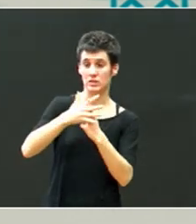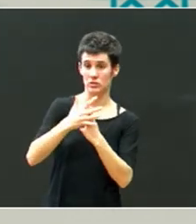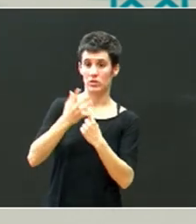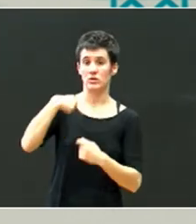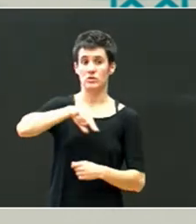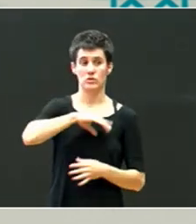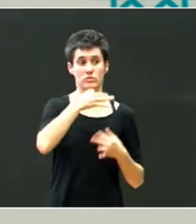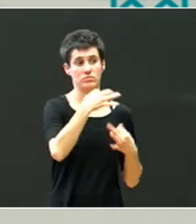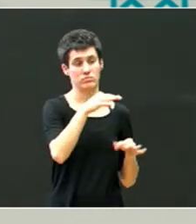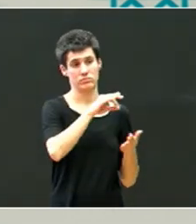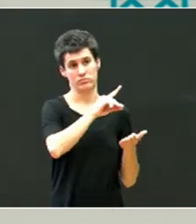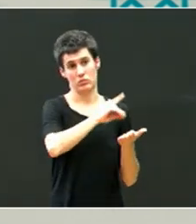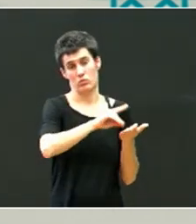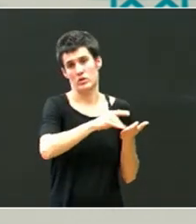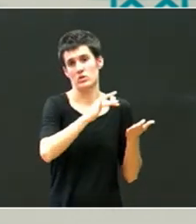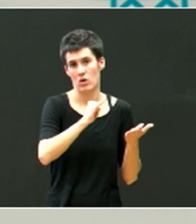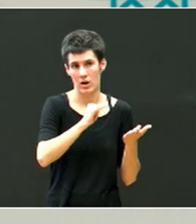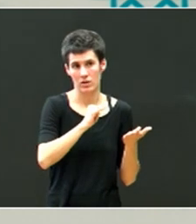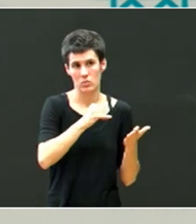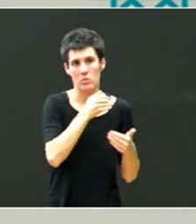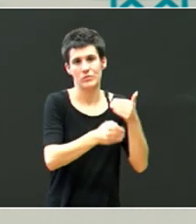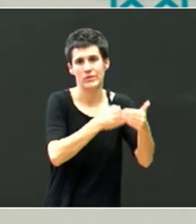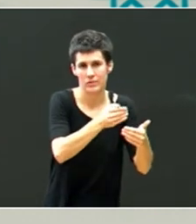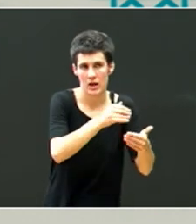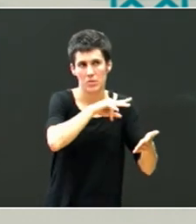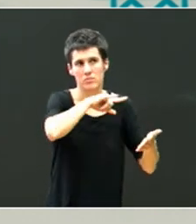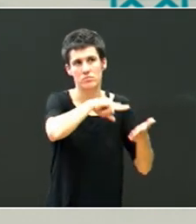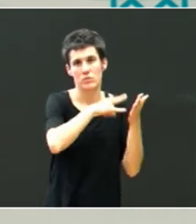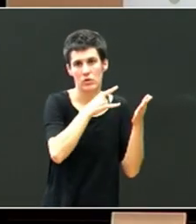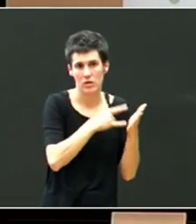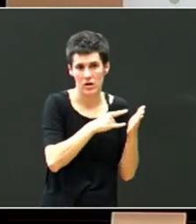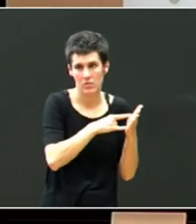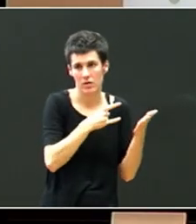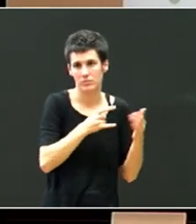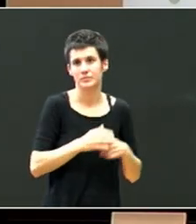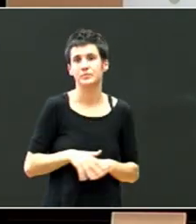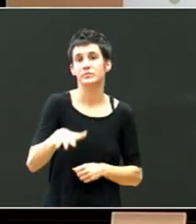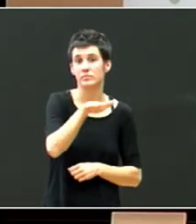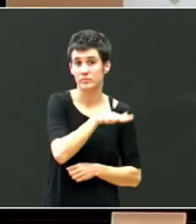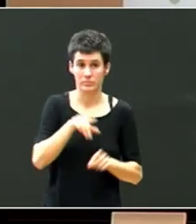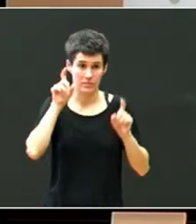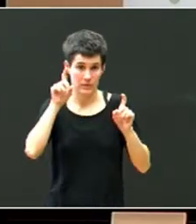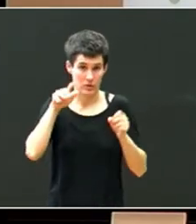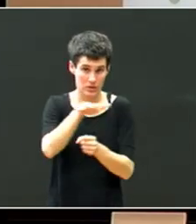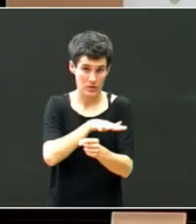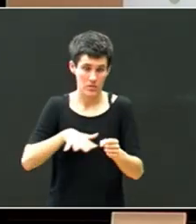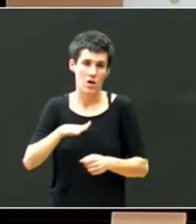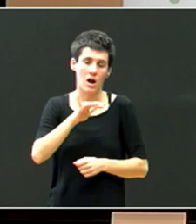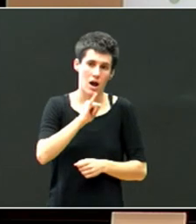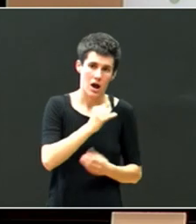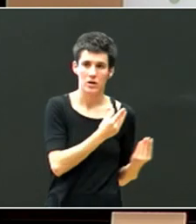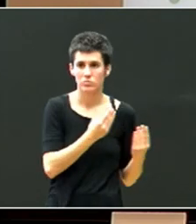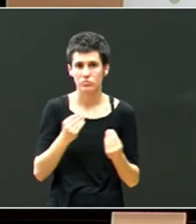eskolabak egune, prozedurak, programak, komunitate honetan badaz, hainbat, ba,